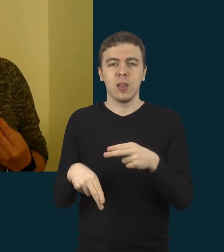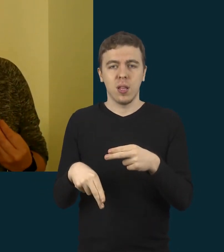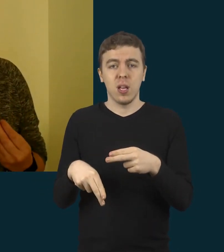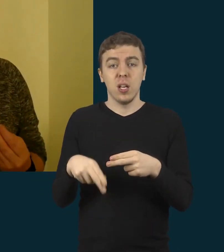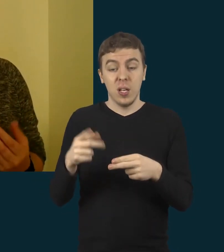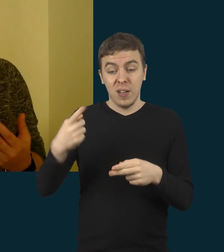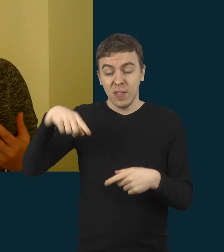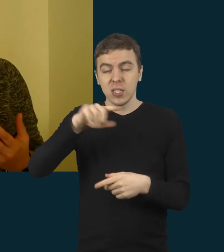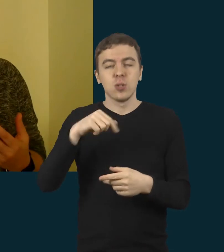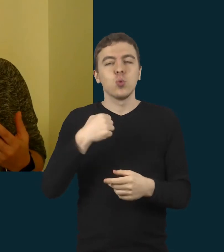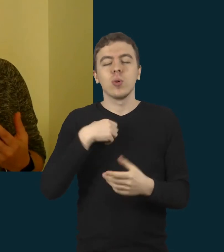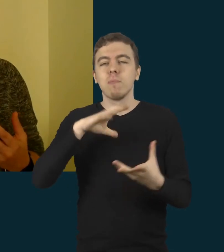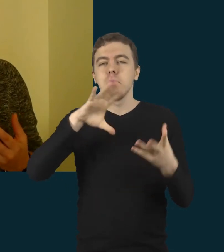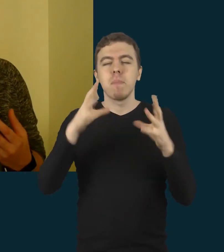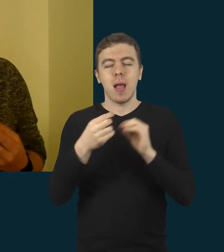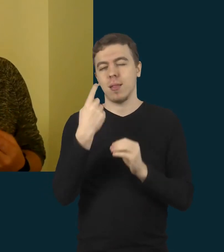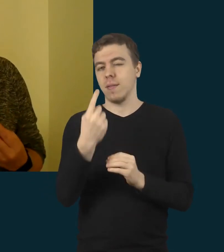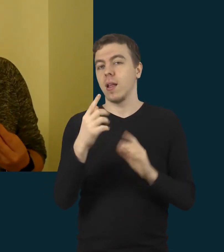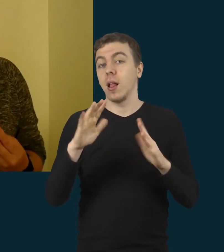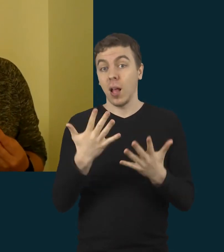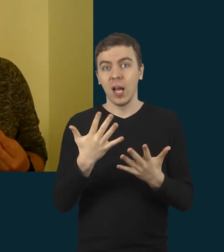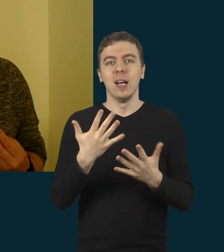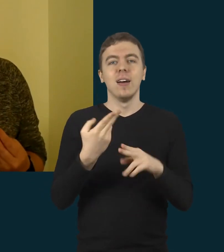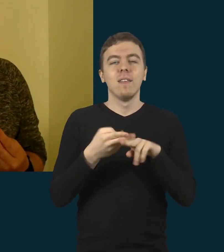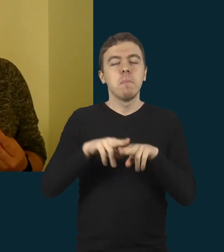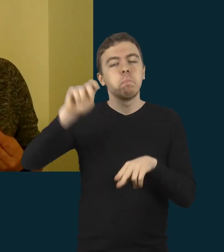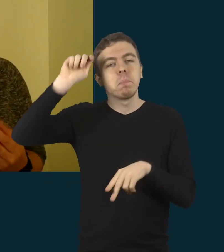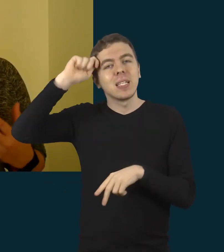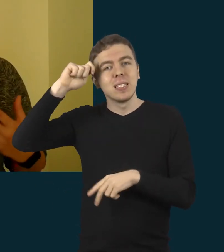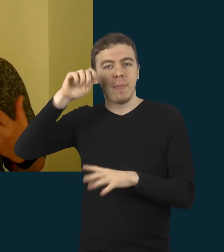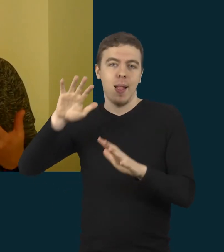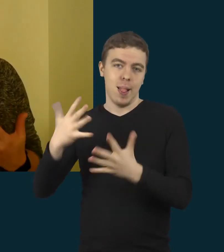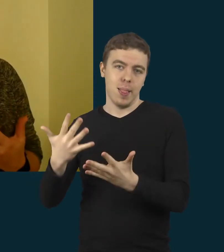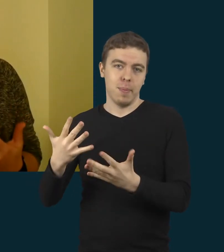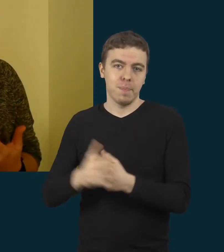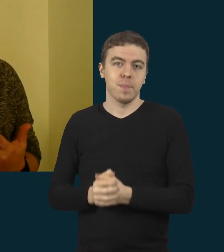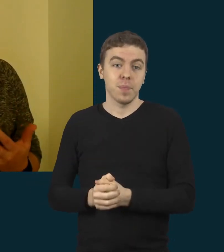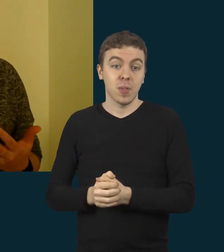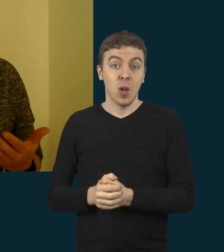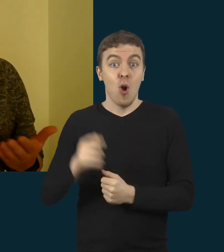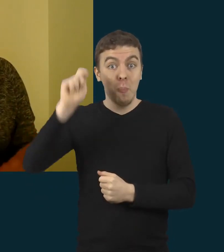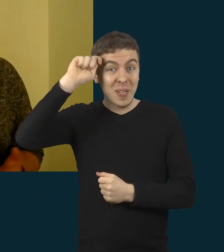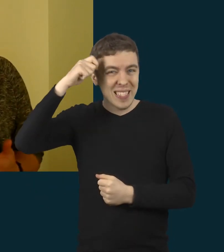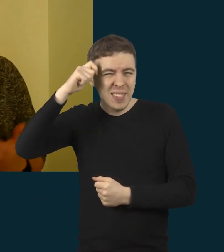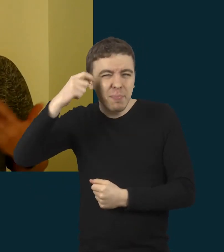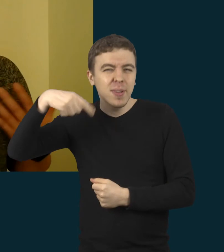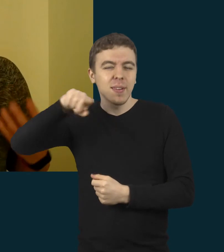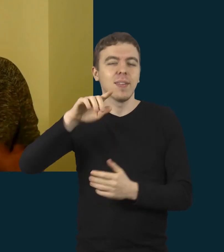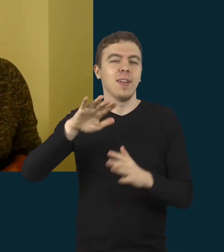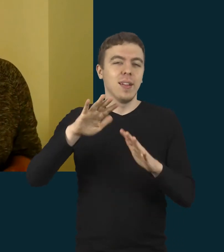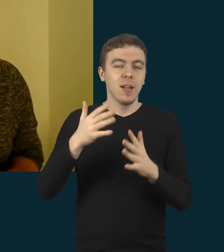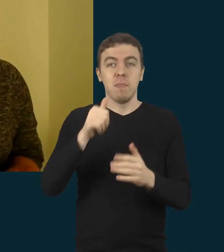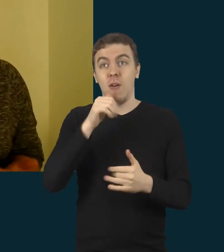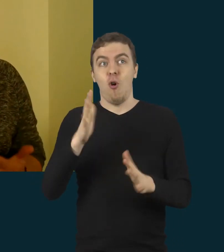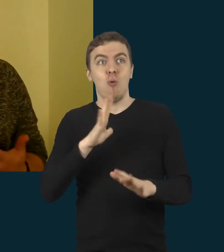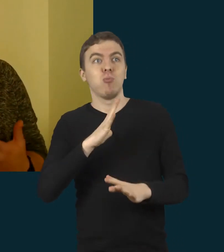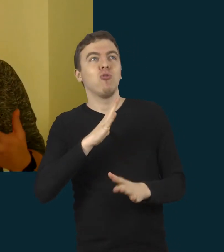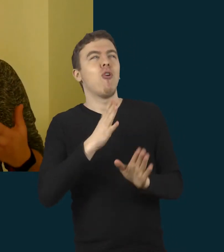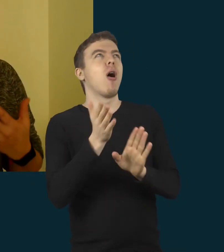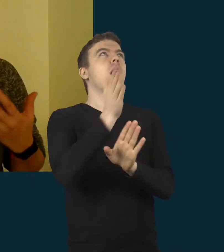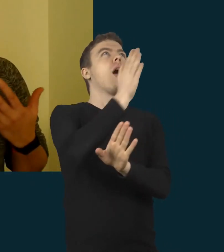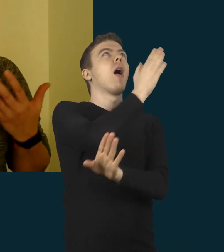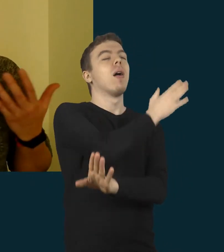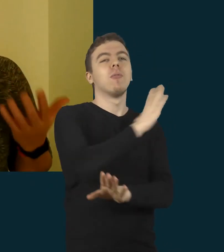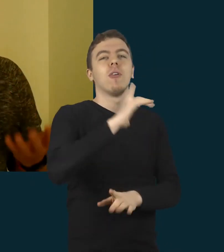vieną bendrą dalyką, tai yra mūsų prisiminimus. Tai mūsų prisiminimai yra apie tai, kaip mes vykom į išvykas, apie tai,